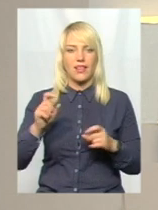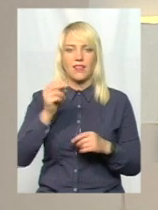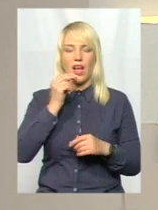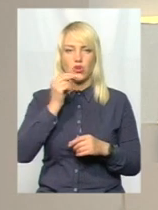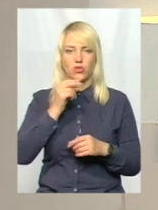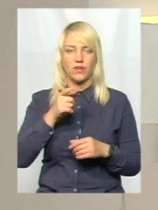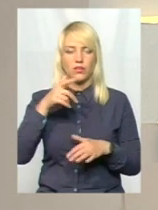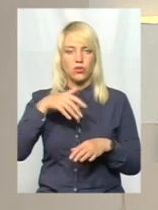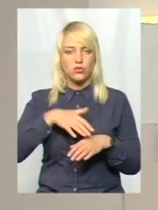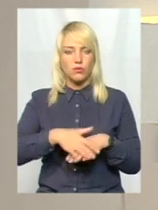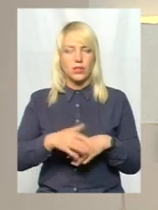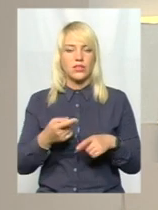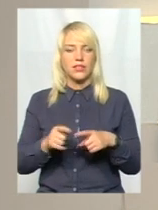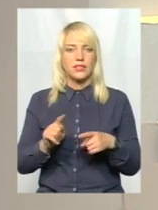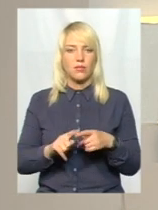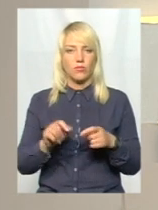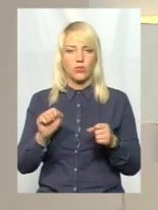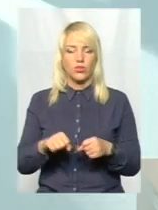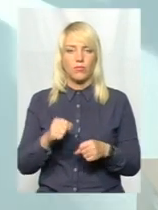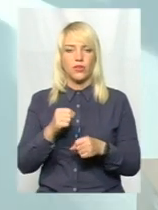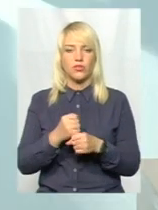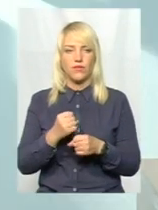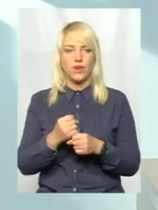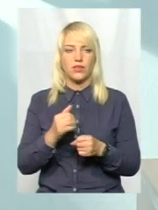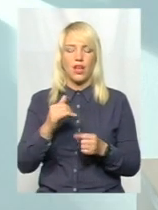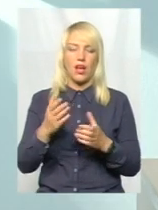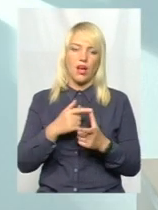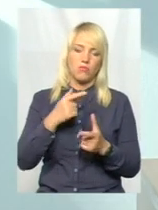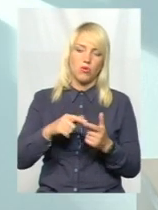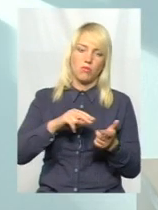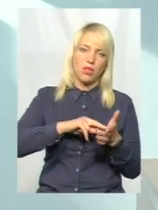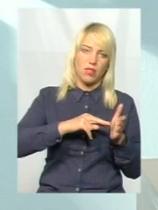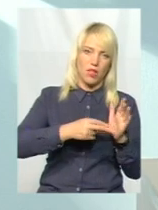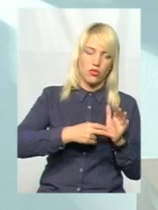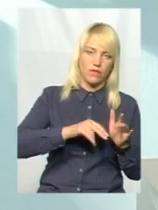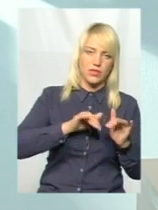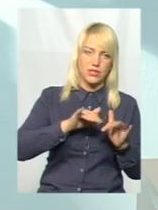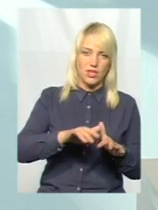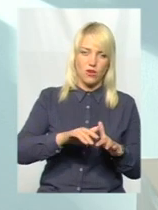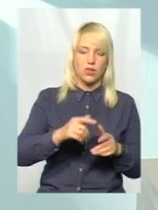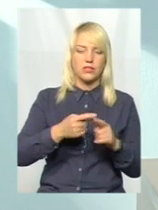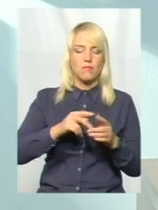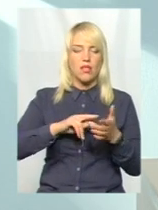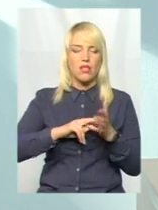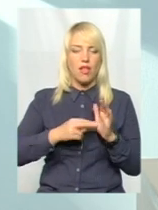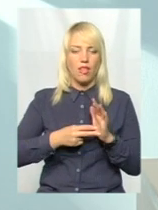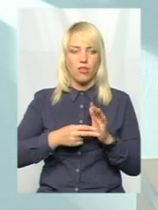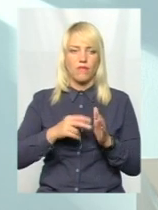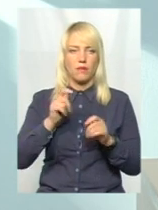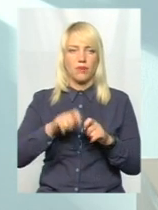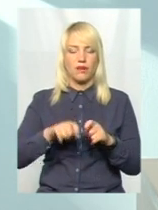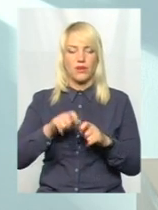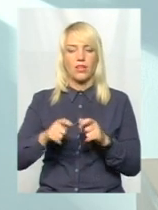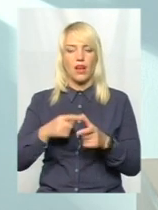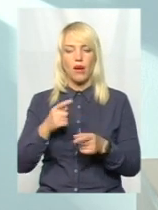розумієте, служба може працювати в таких рамках, або планові заходи державного контролю, тобто планові перевірки згідно плану, або